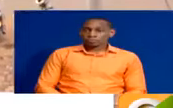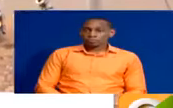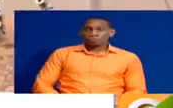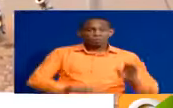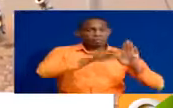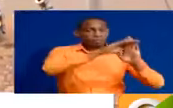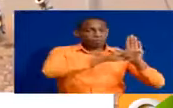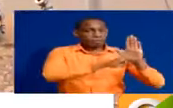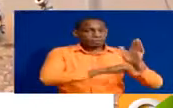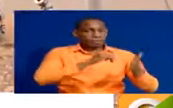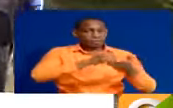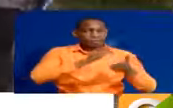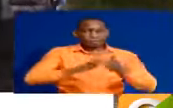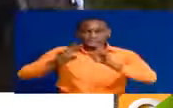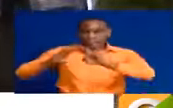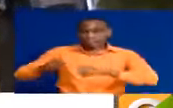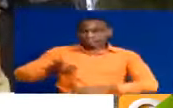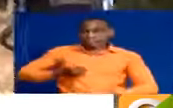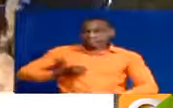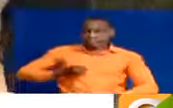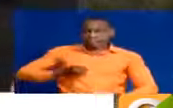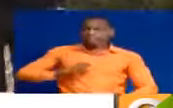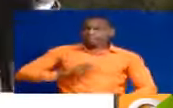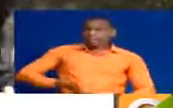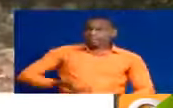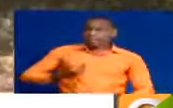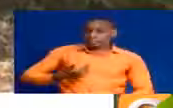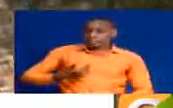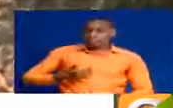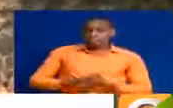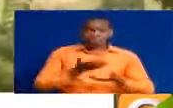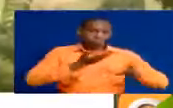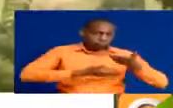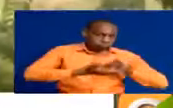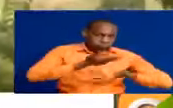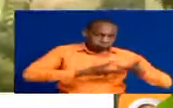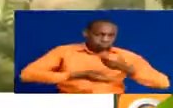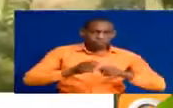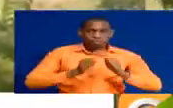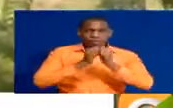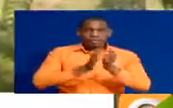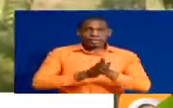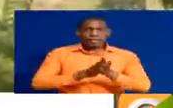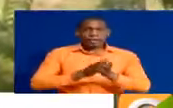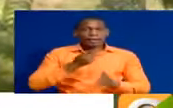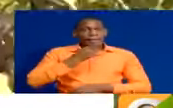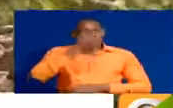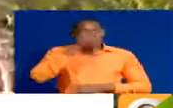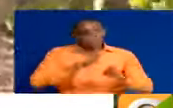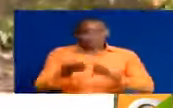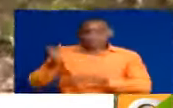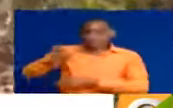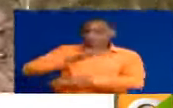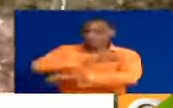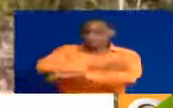Mimpango unahuhusisha kuwatafuta wasichana waliopata ujewzito, kuzungunza nao pamoja na wazazi wao, na